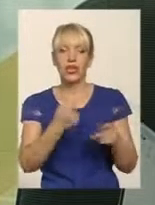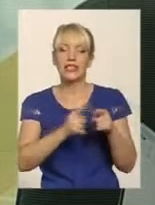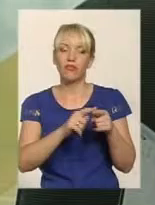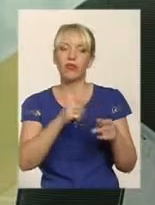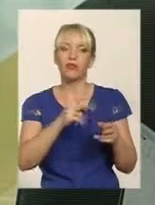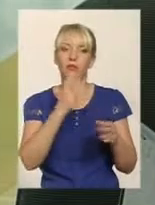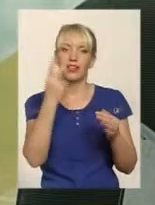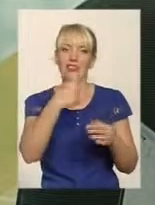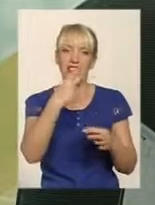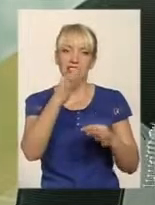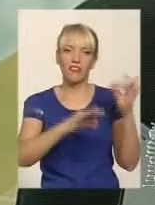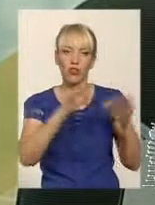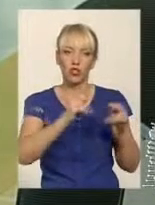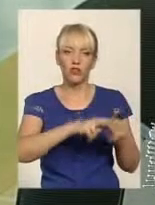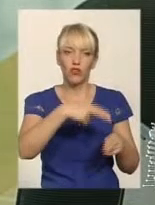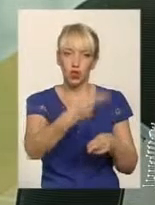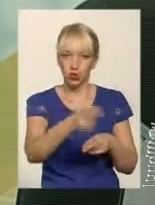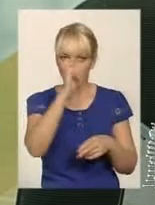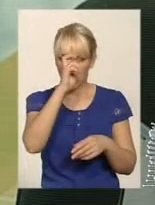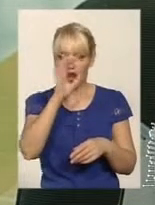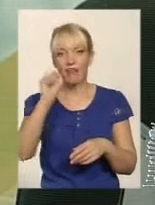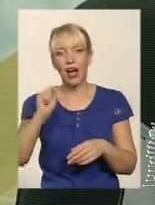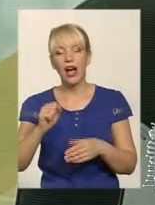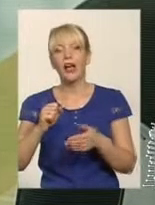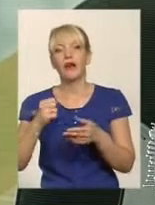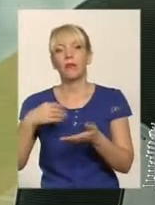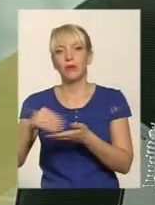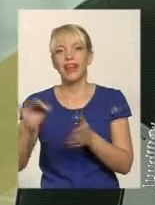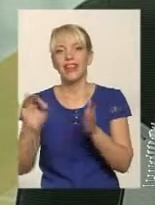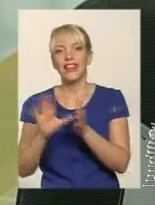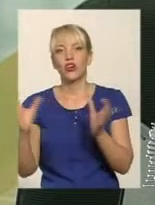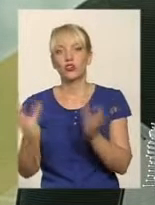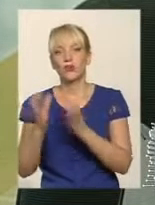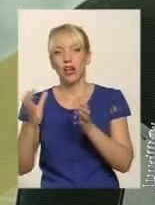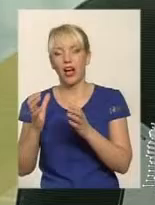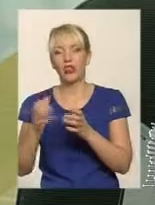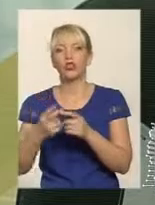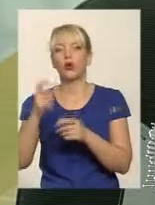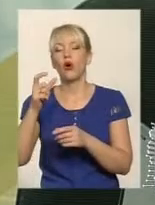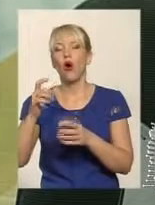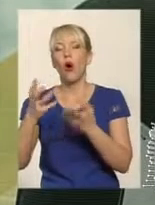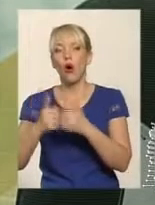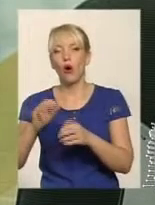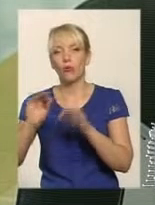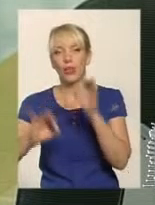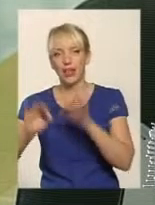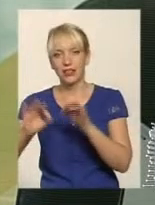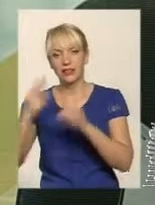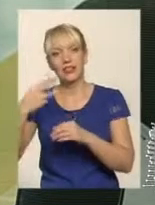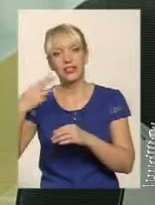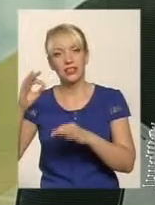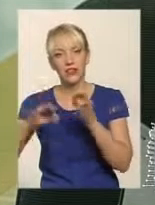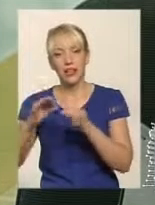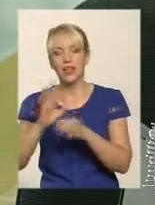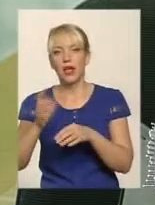від суми кредиту не більше 5 тисяч гривень. Придбання енергозберігаючого обладнання відшкодовується 30% від суми кредиту не більше 10